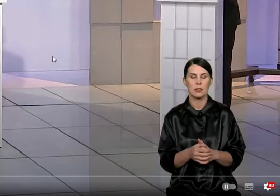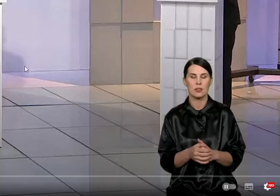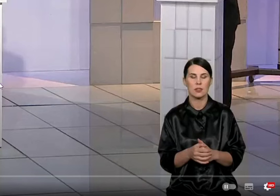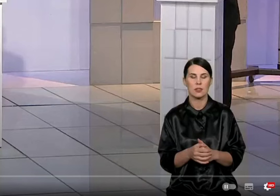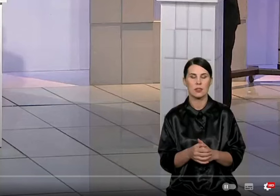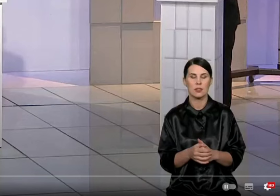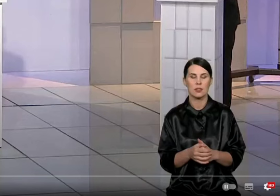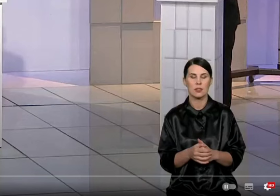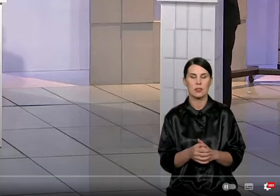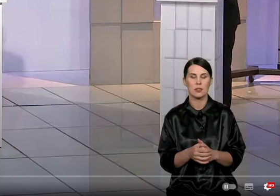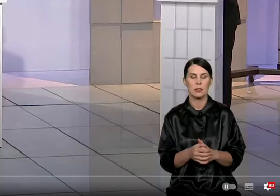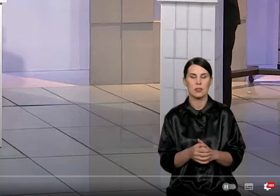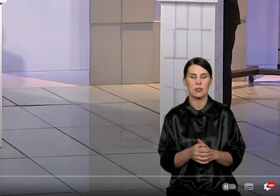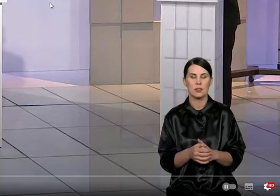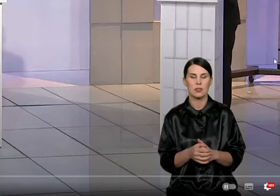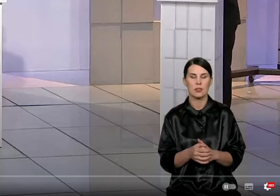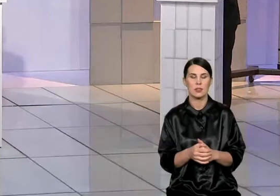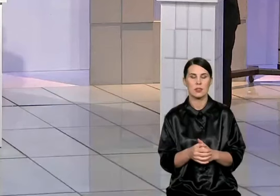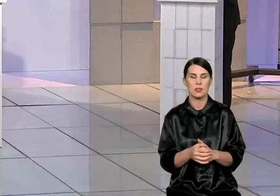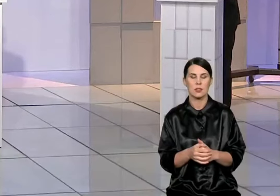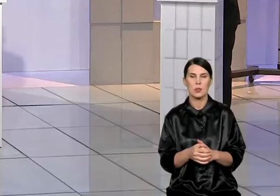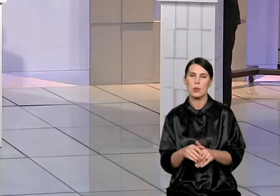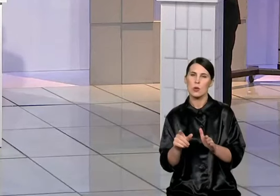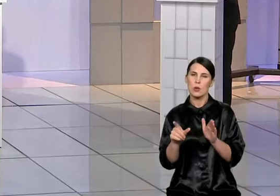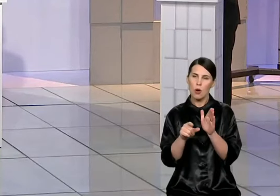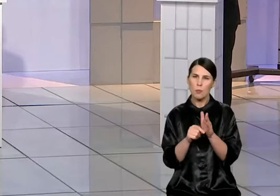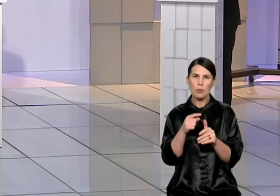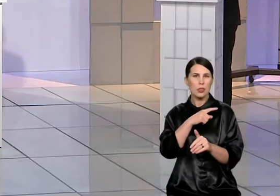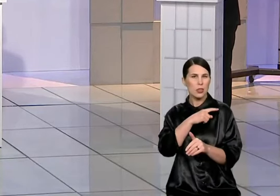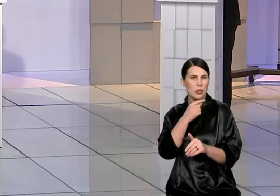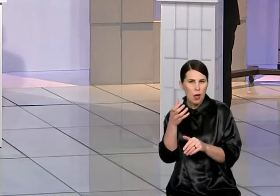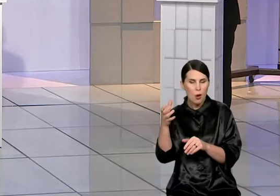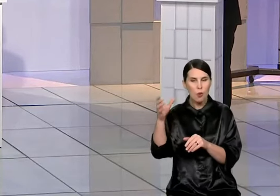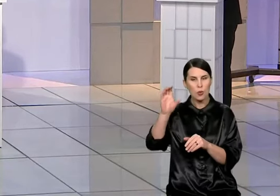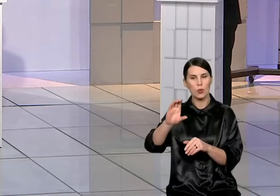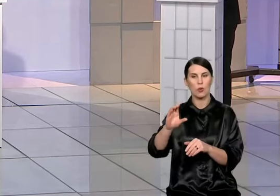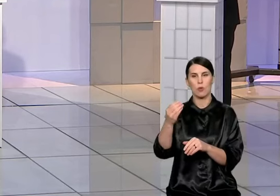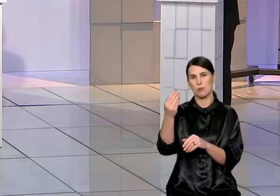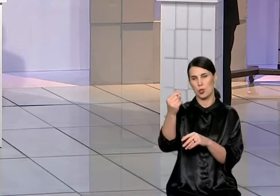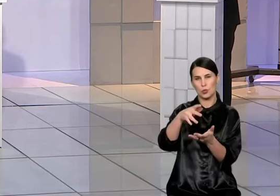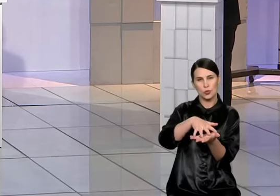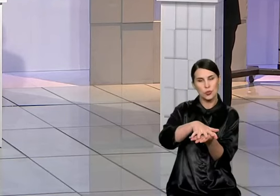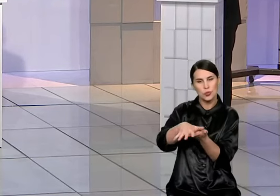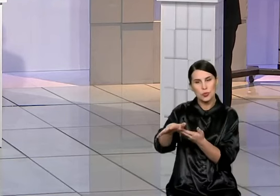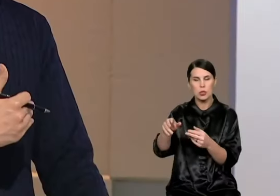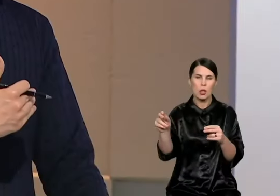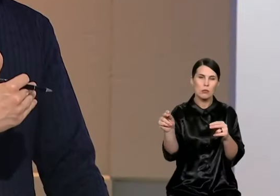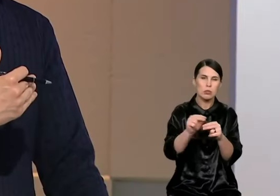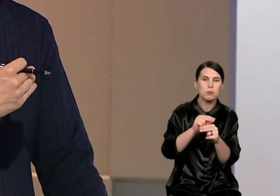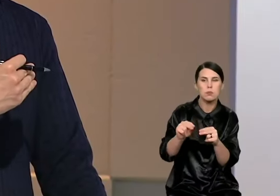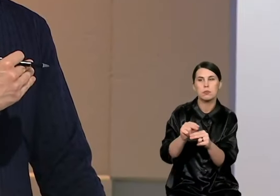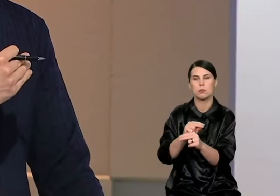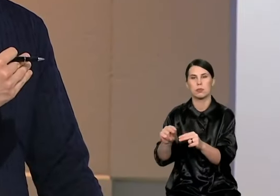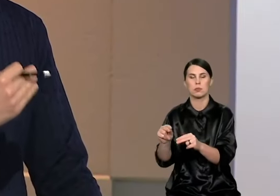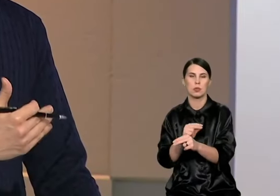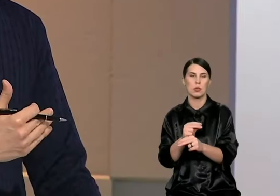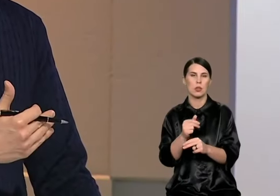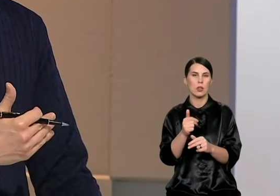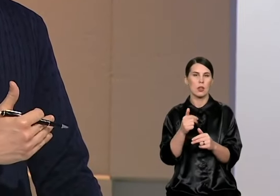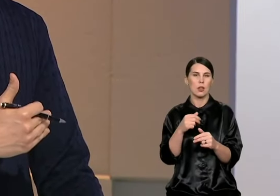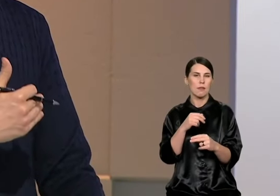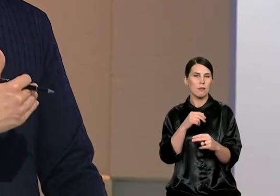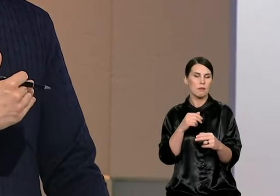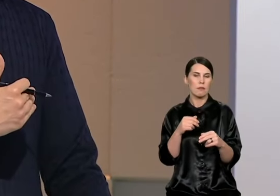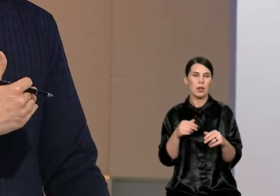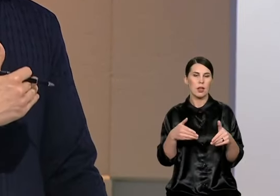tavo repliką kažkoks seksizmas. Nu, seni, bled. Ne, Hitler irgi nesituoja šiojo kauju. Būtų investuota ne tik į